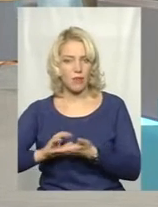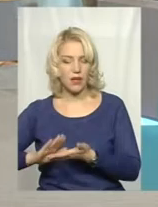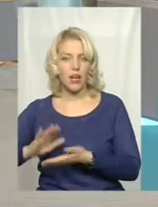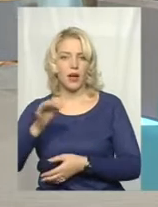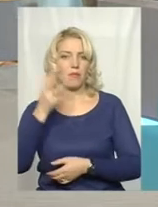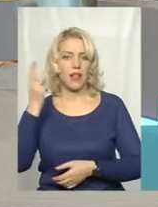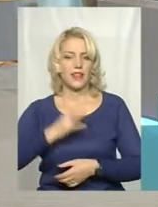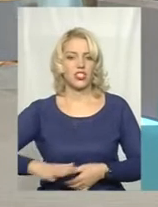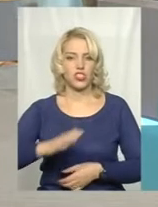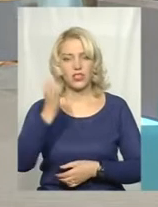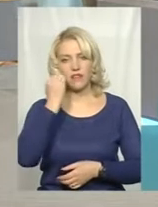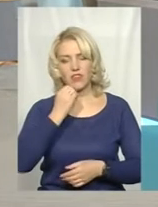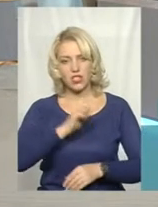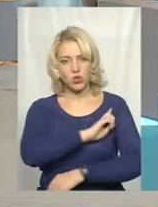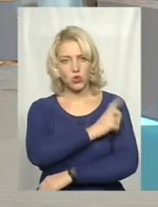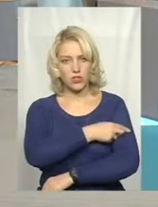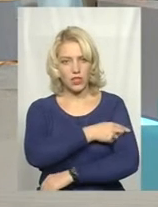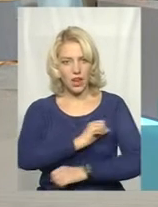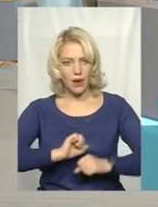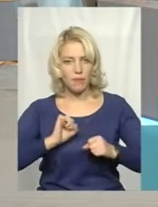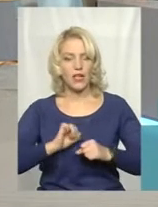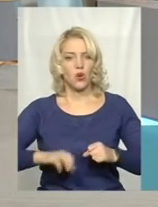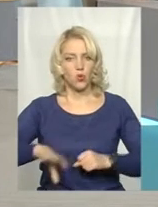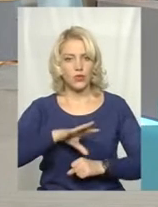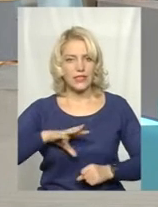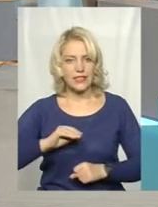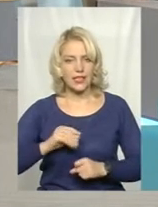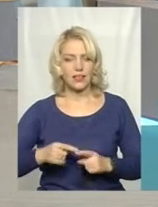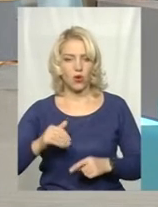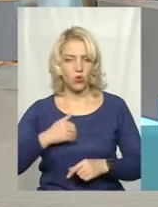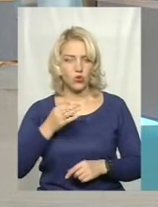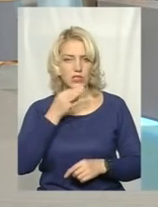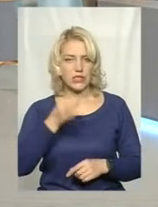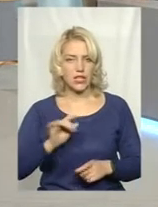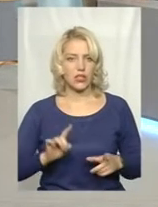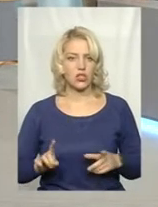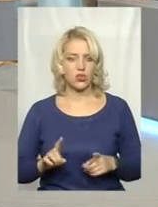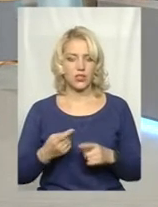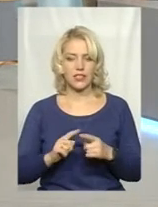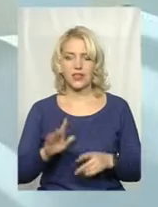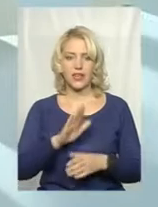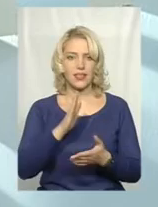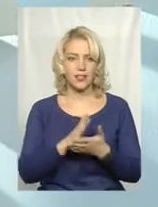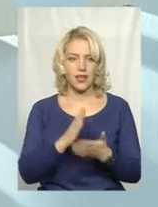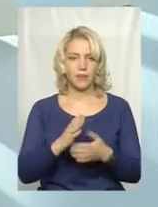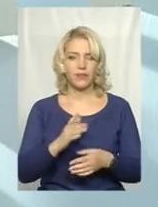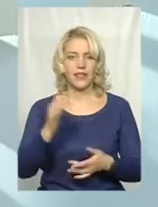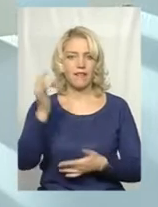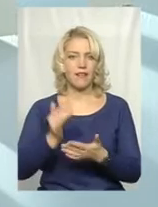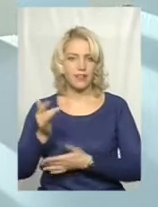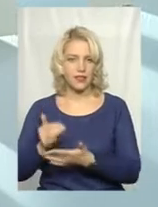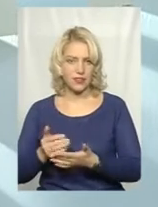завдяки зусиллям всіх, я хотів би одразу сказати, що це не є рейтинг